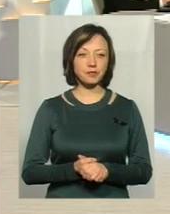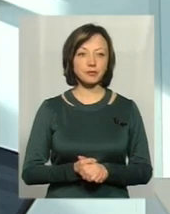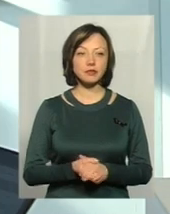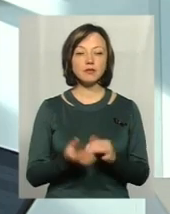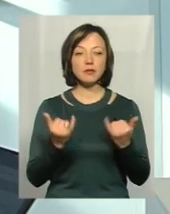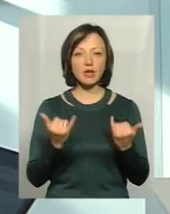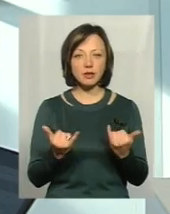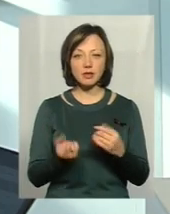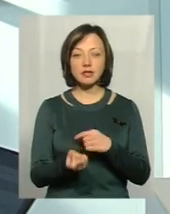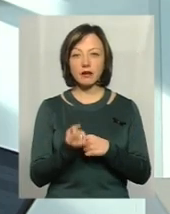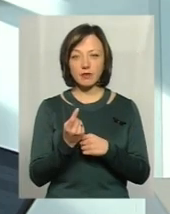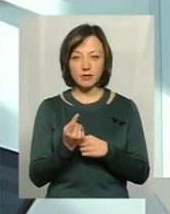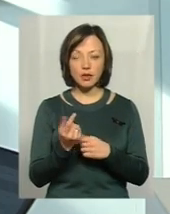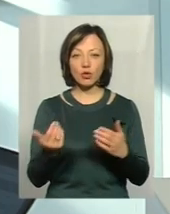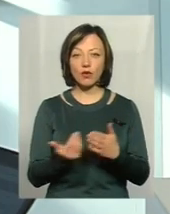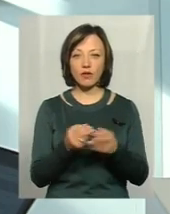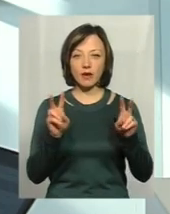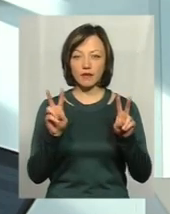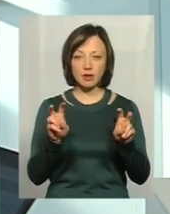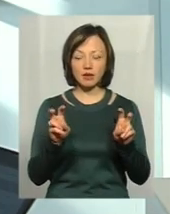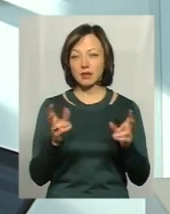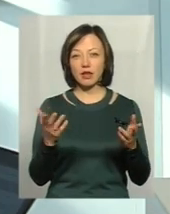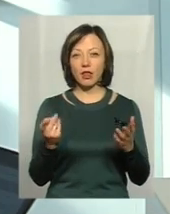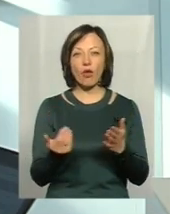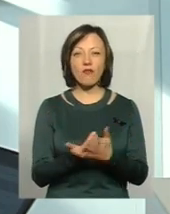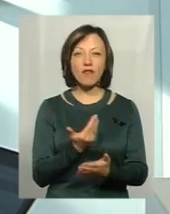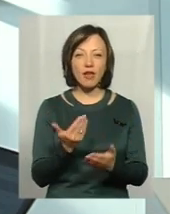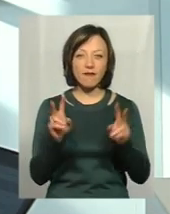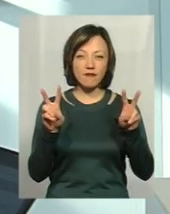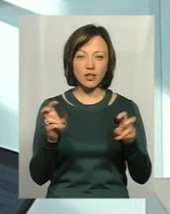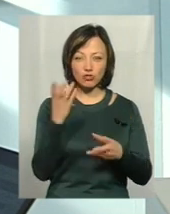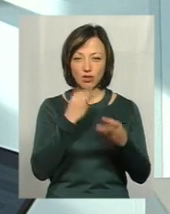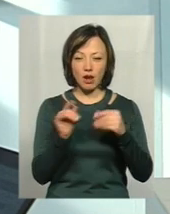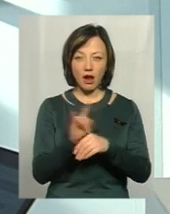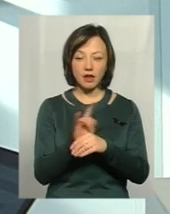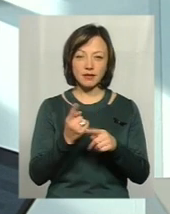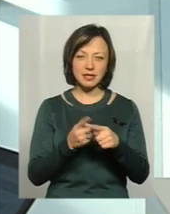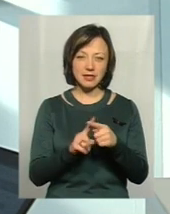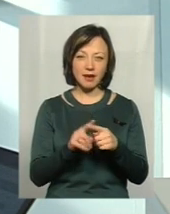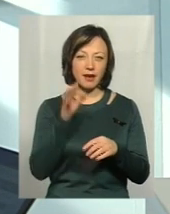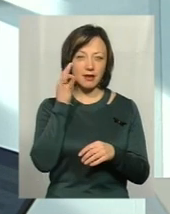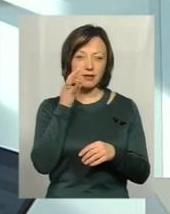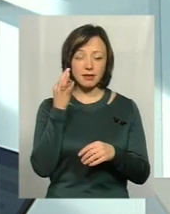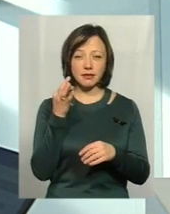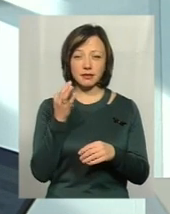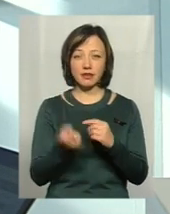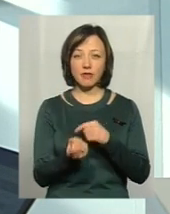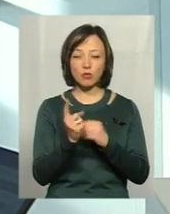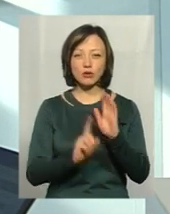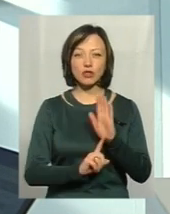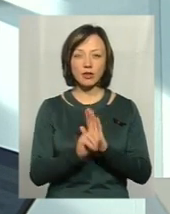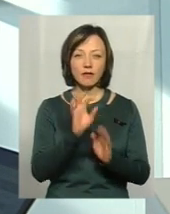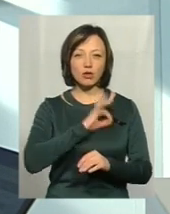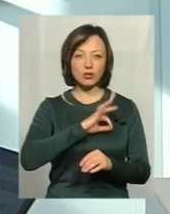Зараз з'явився новий, ну я не можу сказати, що це новий вид шахраїв, але це така хитрість з боку шахраїв, вони почали